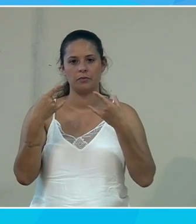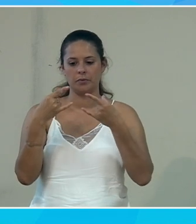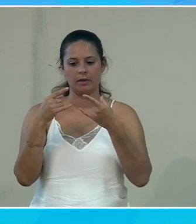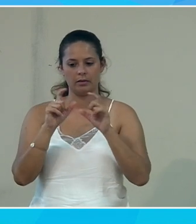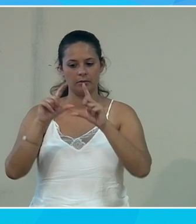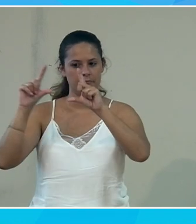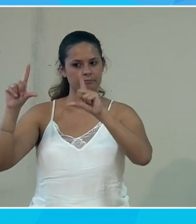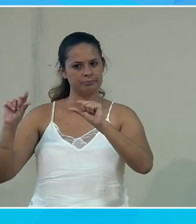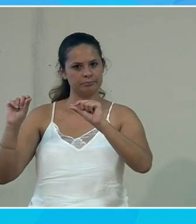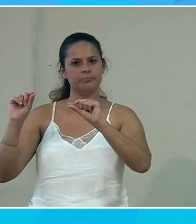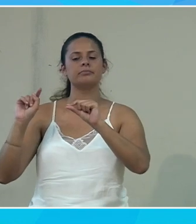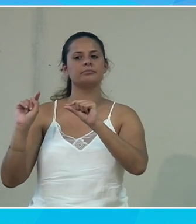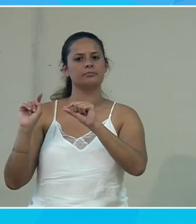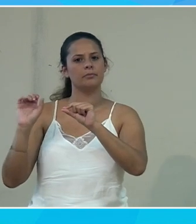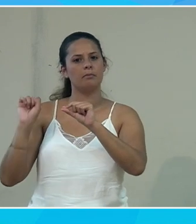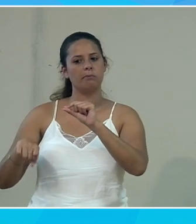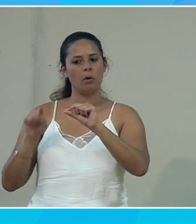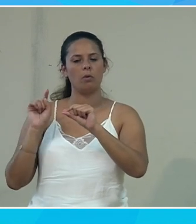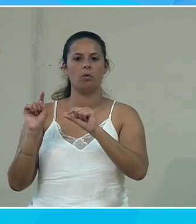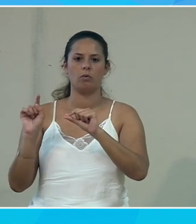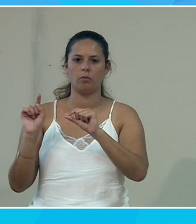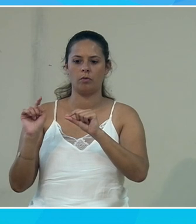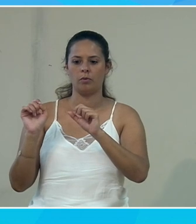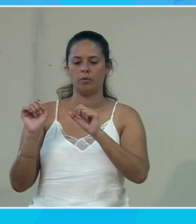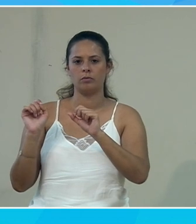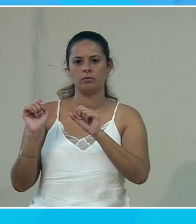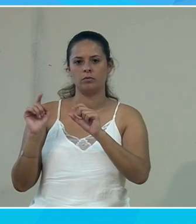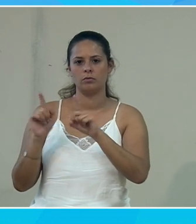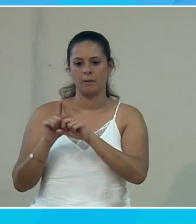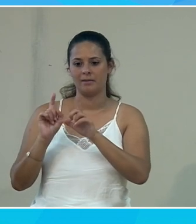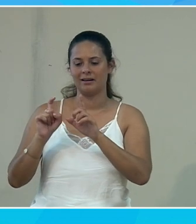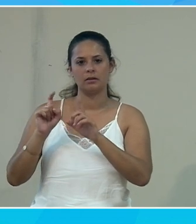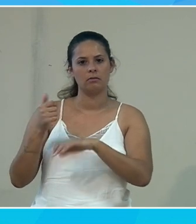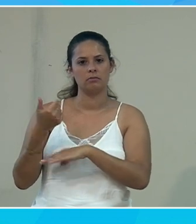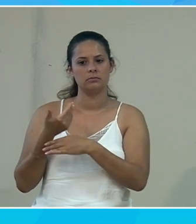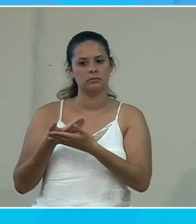le côté qui va me permettre en fait de pouvoir d'un simple clic